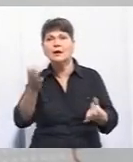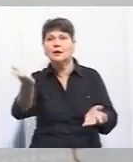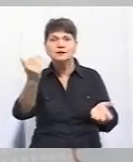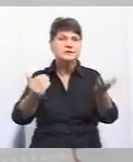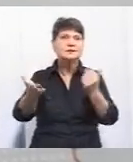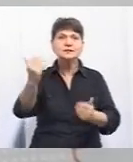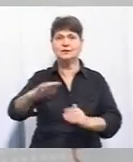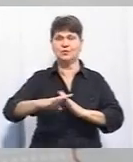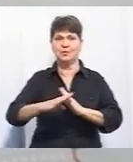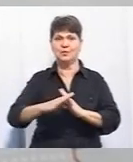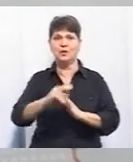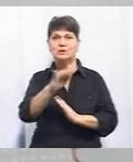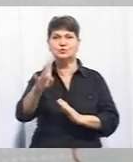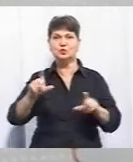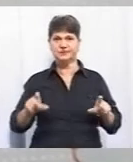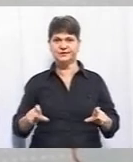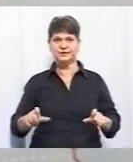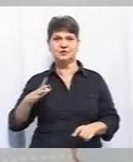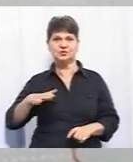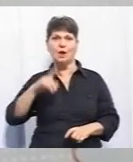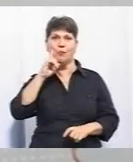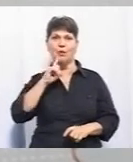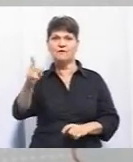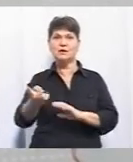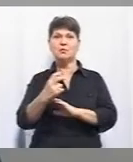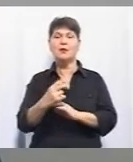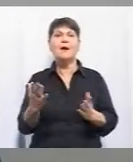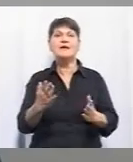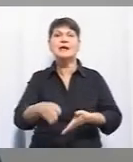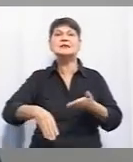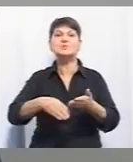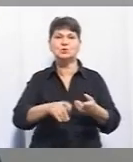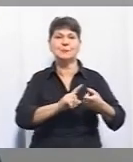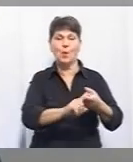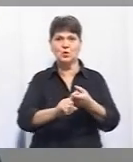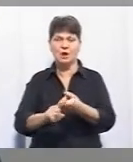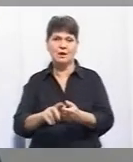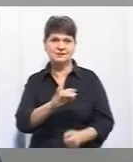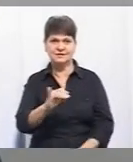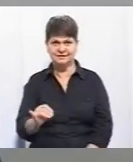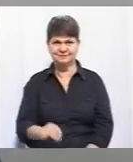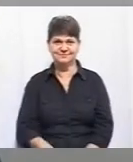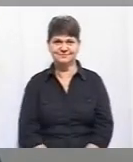допоможемо, чи будете сидіти і чекати, поки вони до вас прийдуть? Який спосіб комунікації обираєте? Промоція.